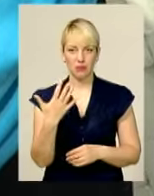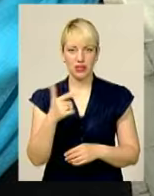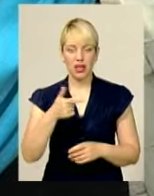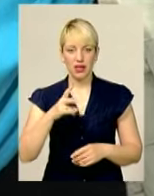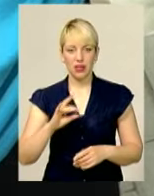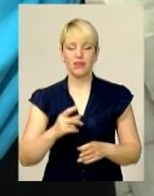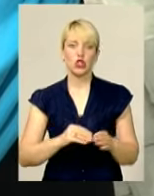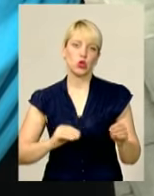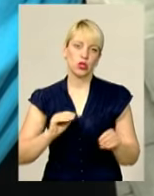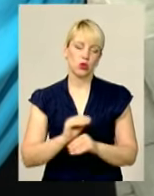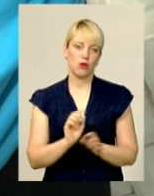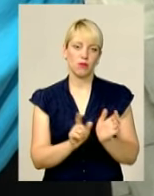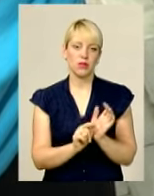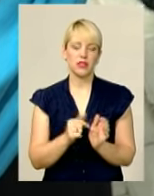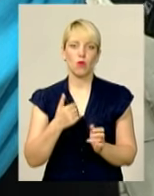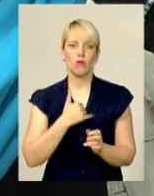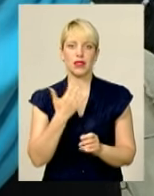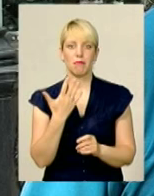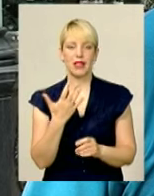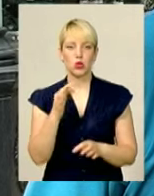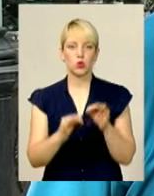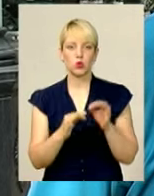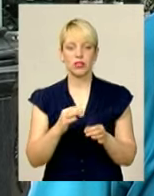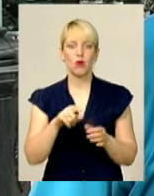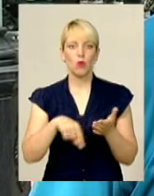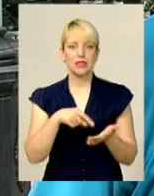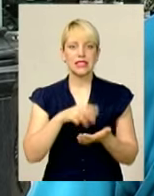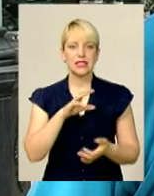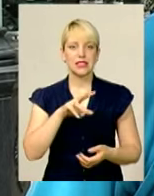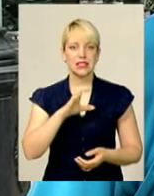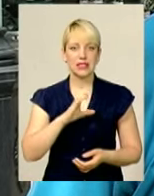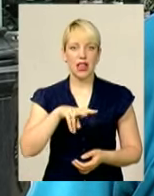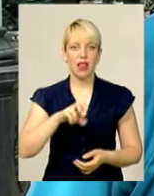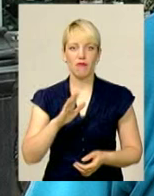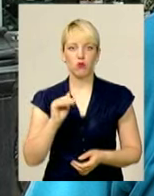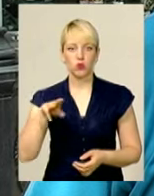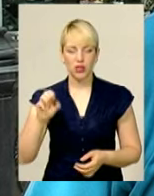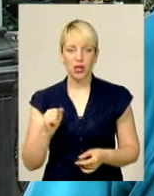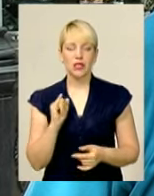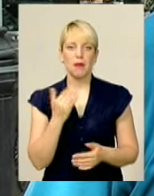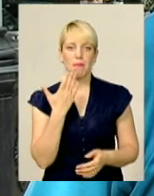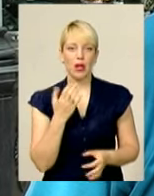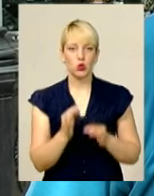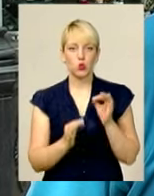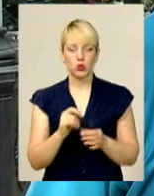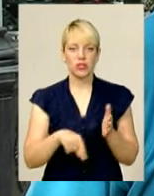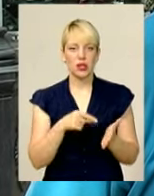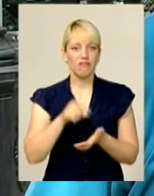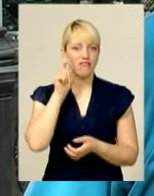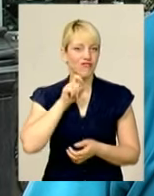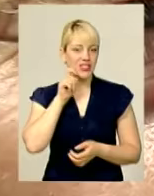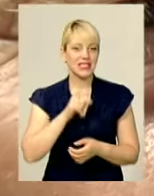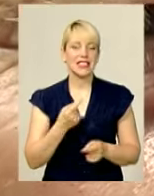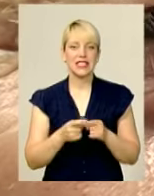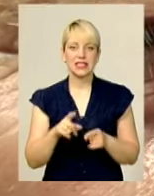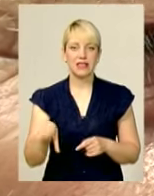додаткову пенсію. У мене 5 судів в Славуті і 5 судів в Вінниці. Із 5